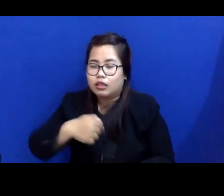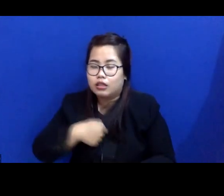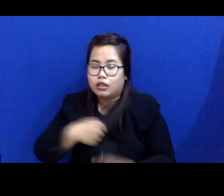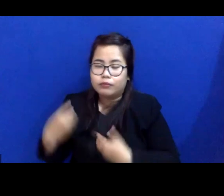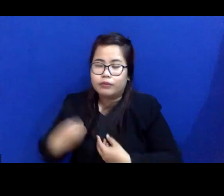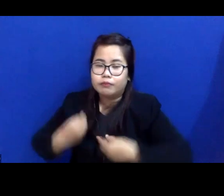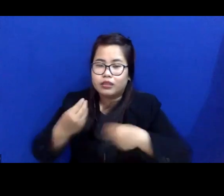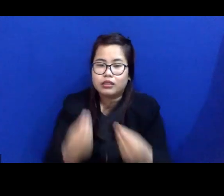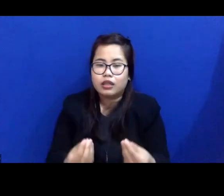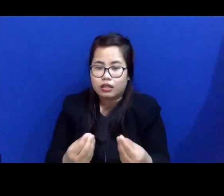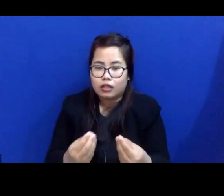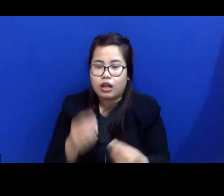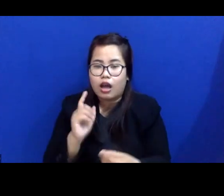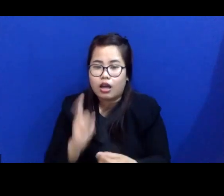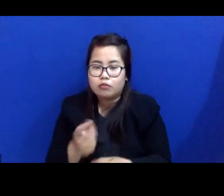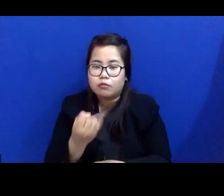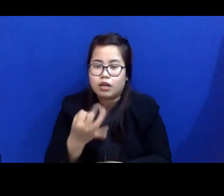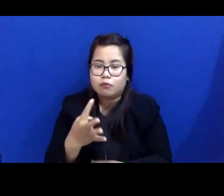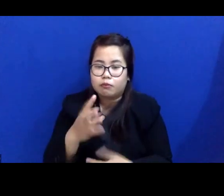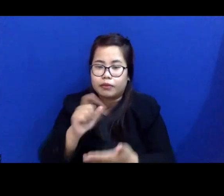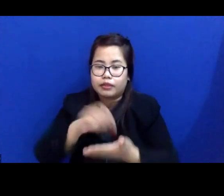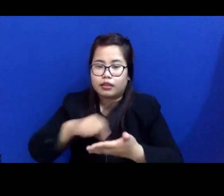beberapa catatan.